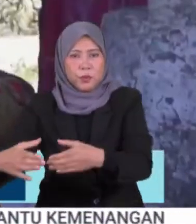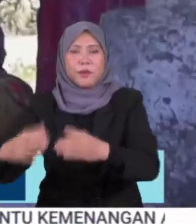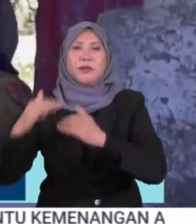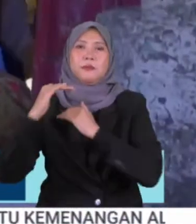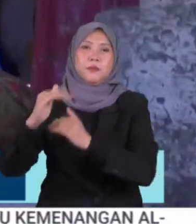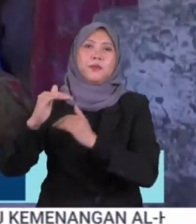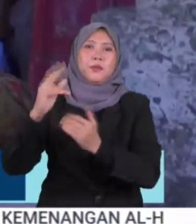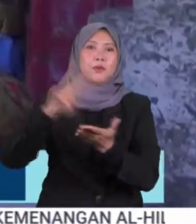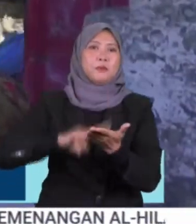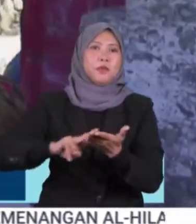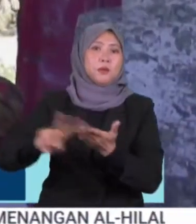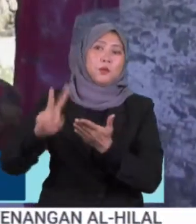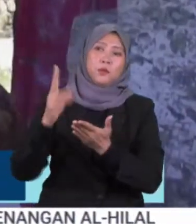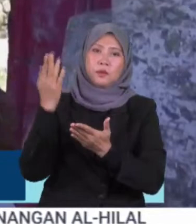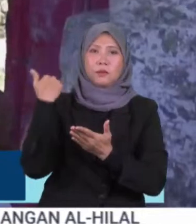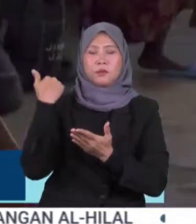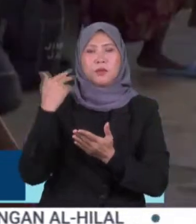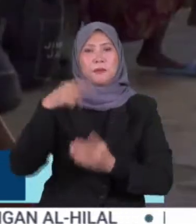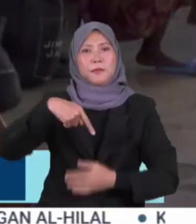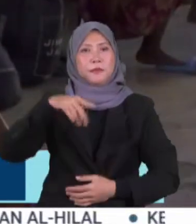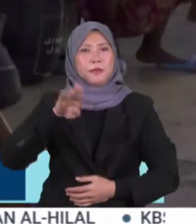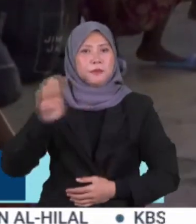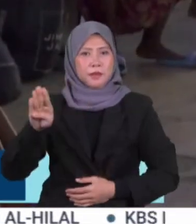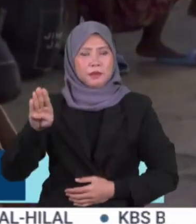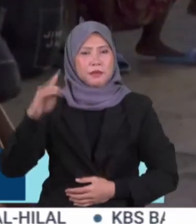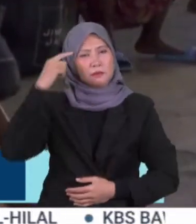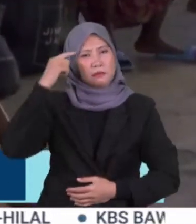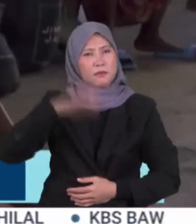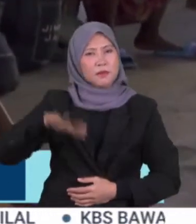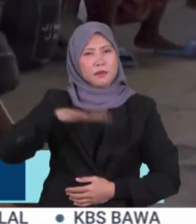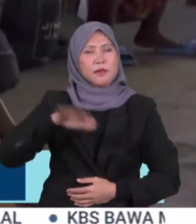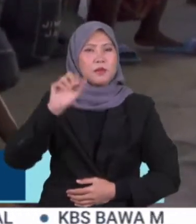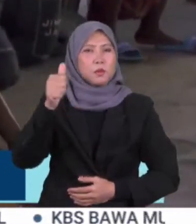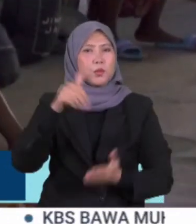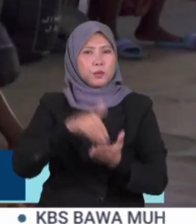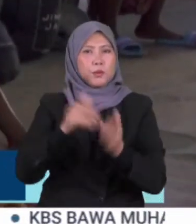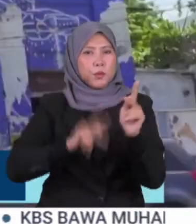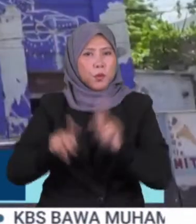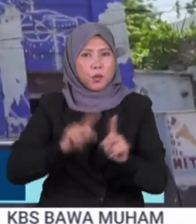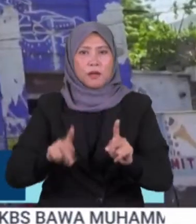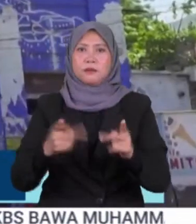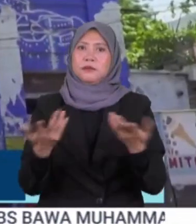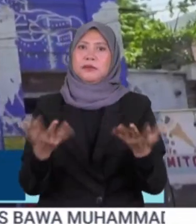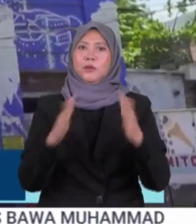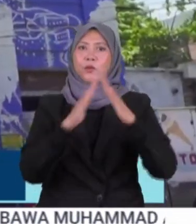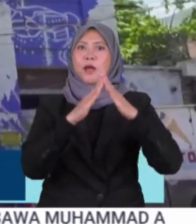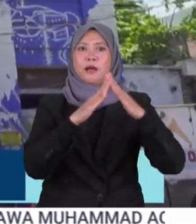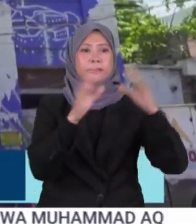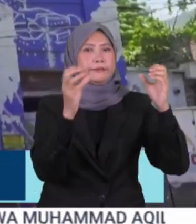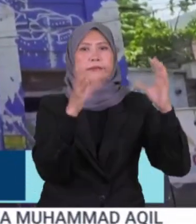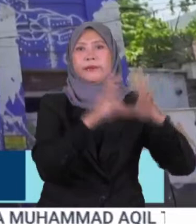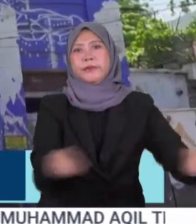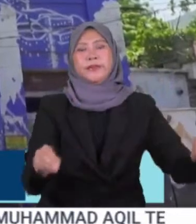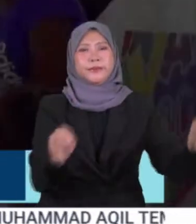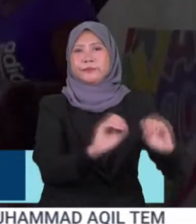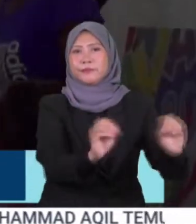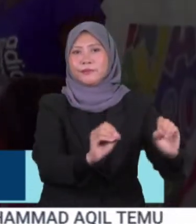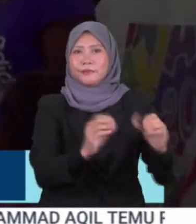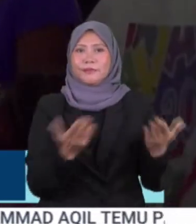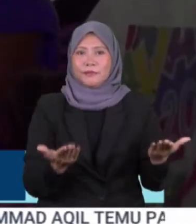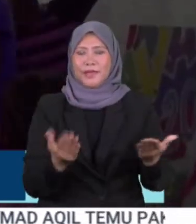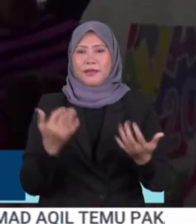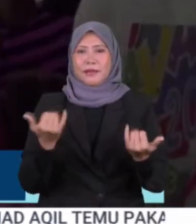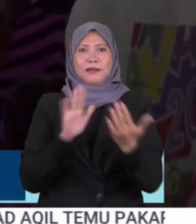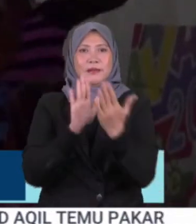tempoh dua minggu lalu saja PBB menganggarkan lebih 10,000 penduduk hilang tempat tinggal yang berkuasa turut